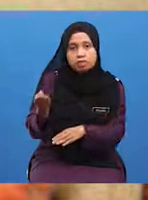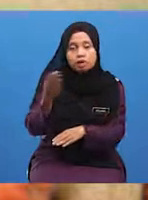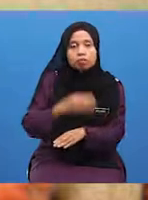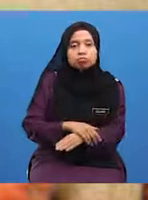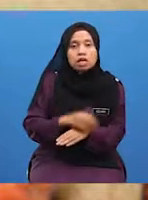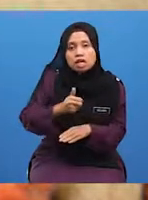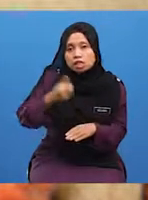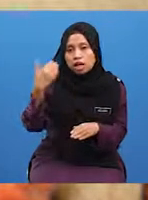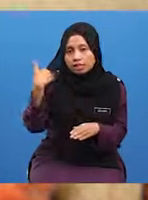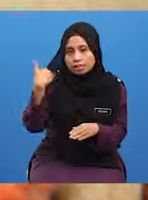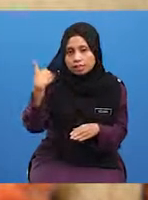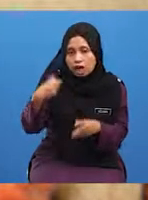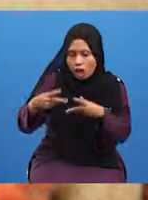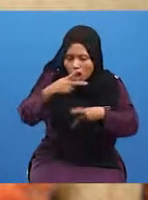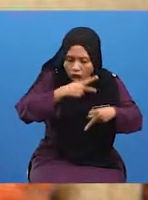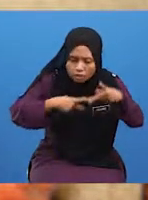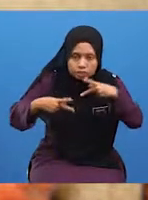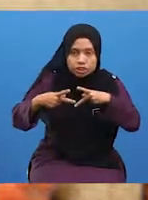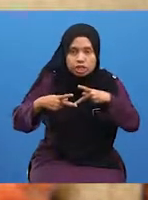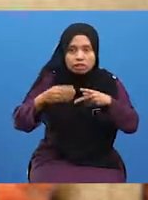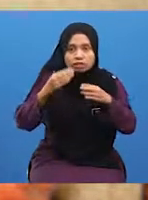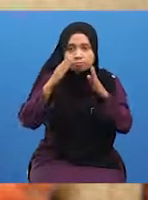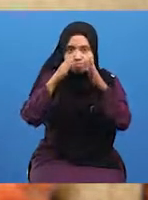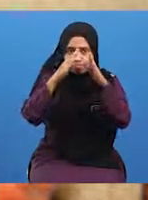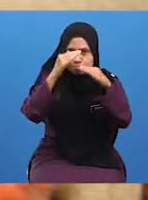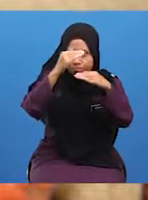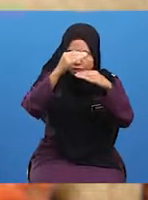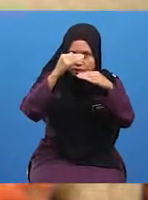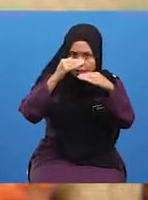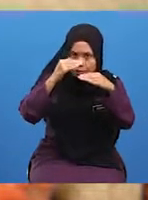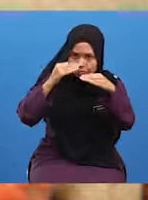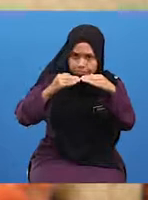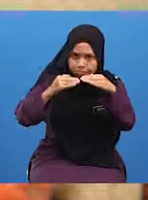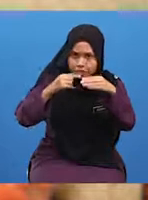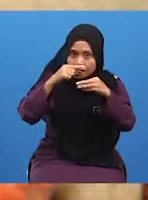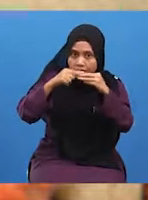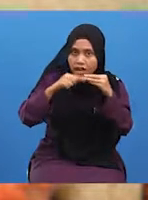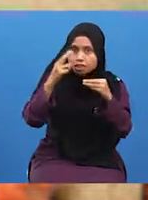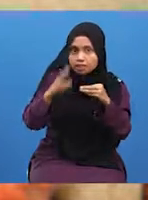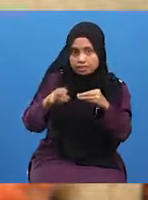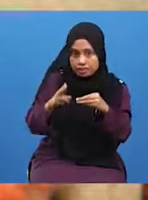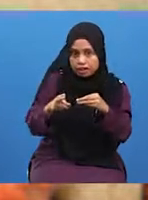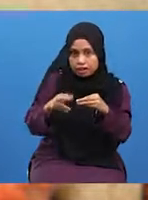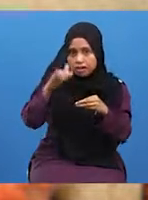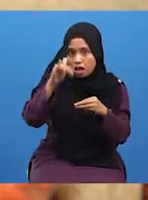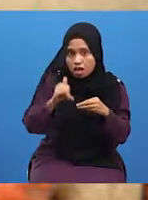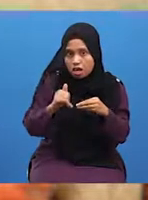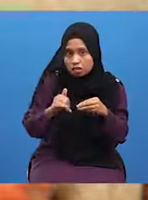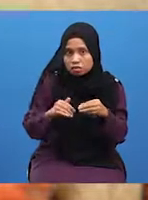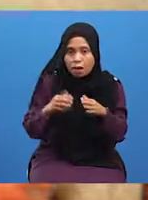Ia mengandungi kajian yang sistematik tentang sejarah yang